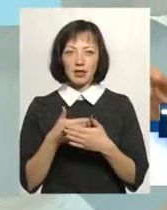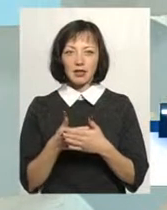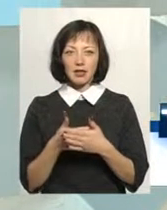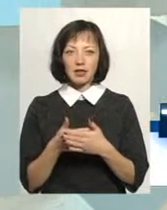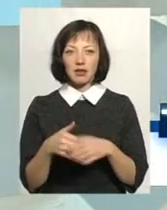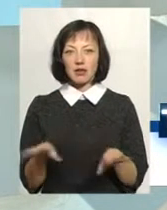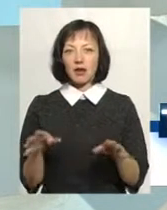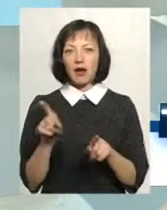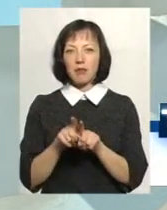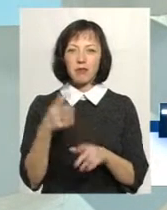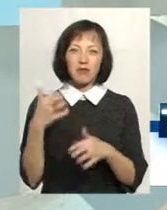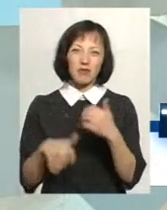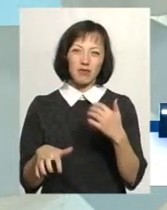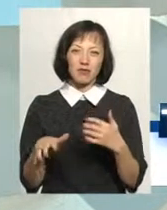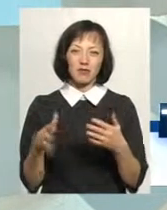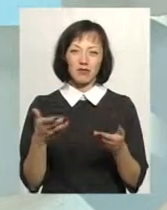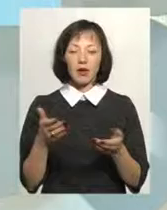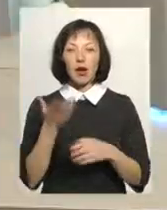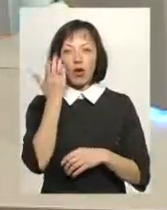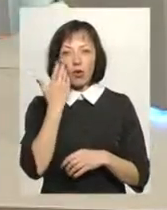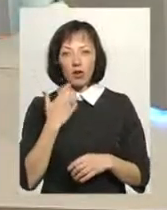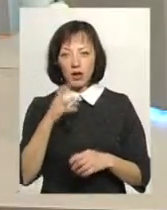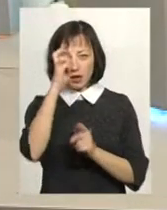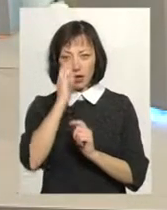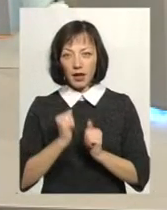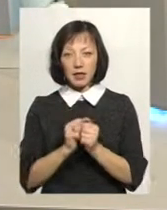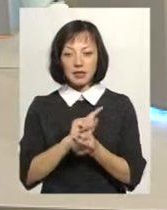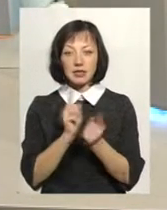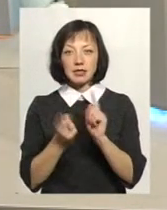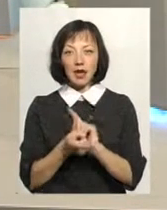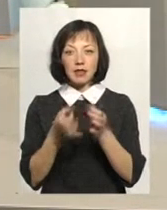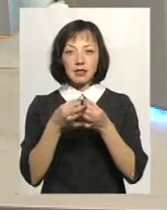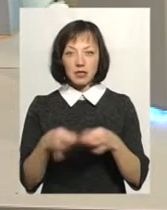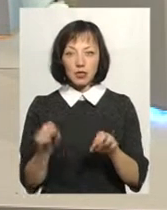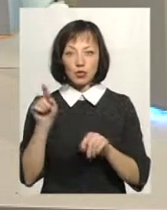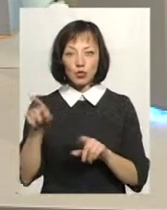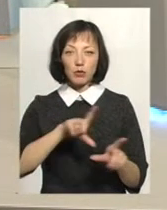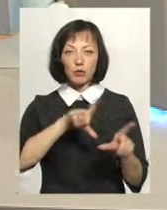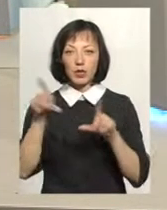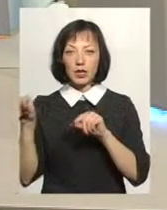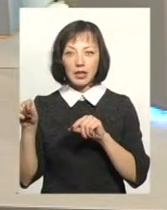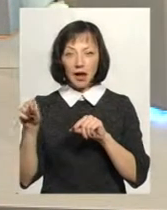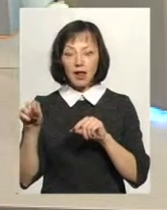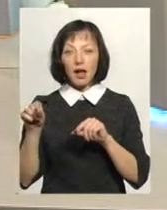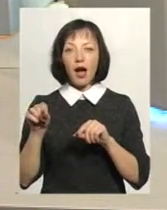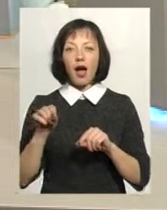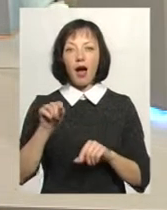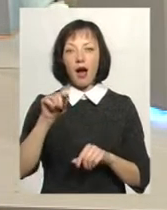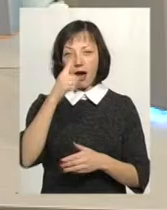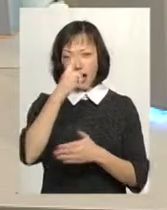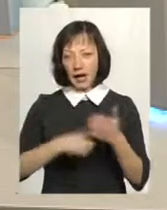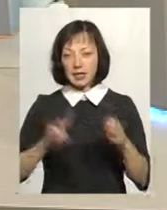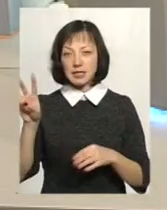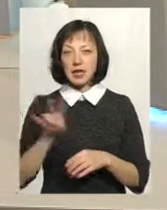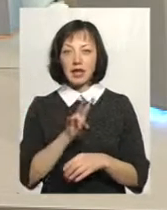спустя рукава, як то каже. Коли країна стала незалежною, перш за все туди приїхали християнські місіонери. Це були